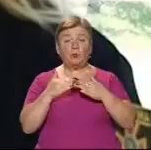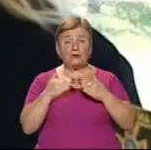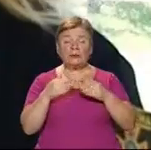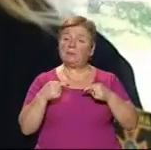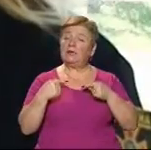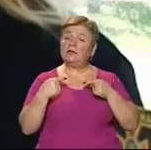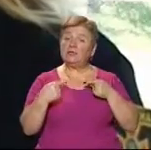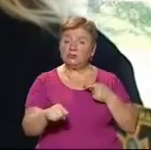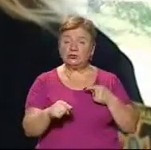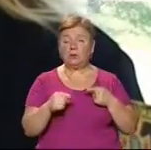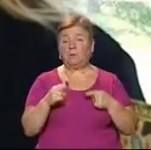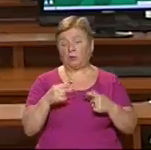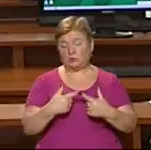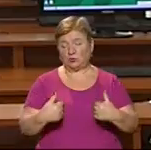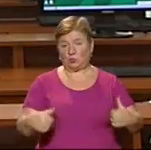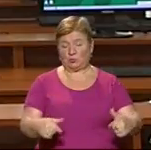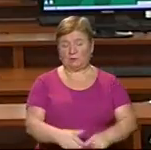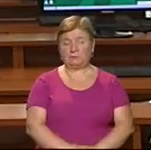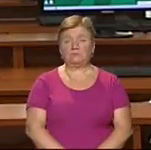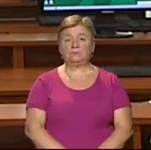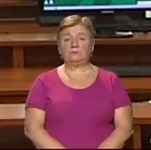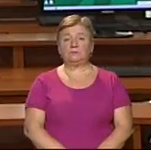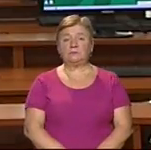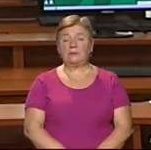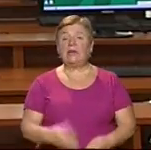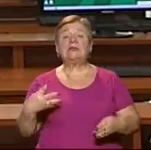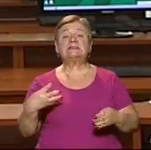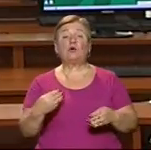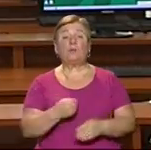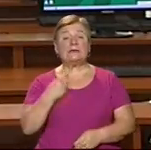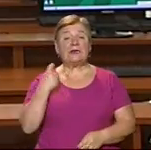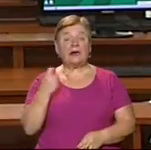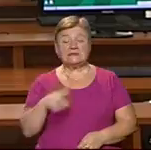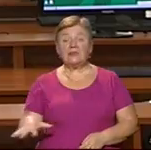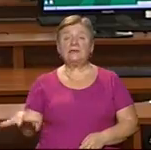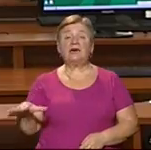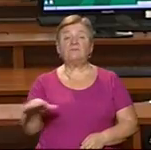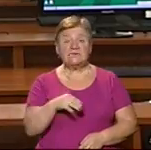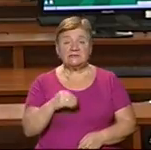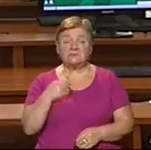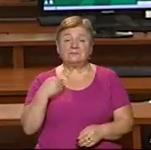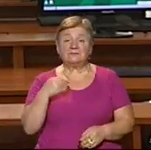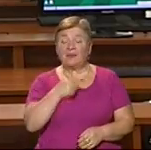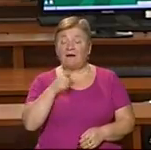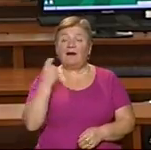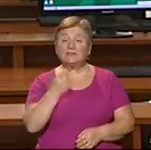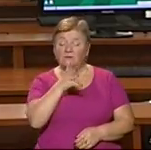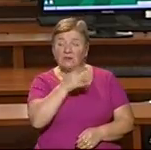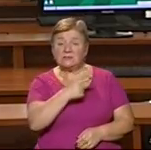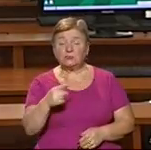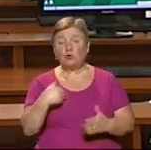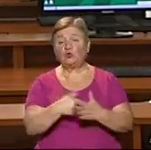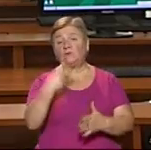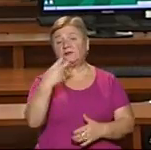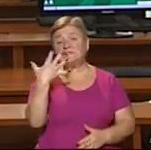іншим об'єктам інфраструктури Закупити газ на вазі опалювальний сезон заздалегідь пропонують споживачам до